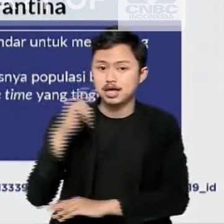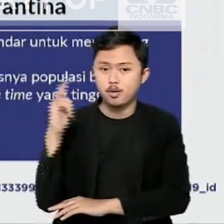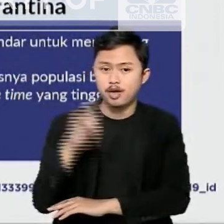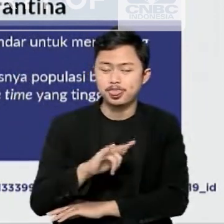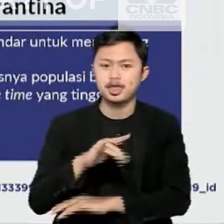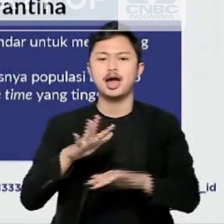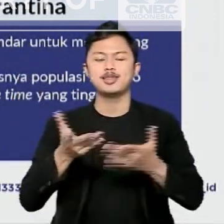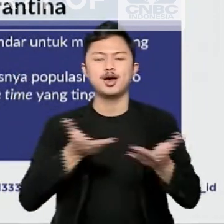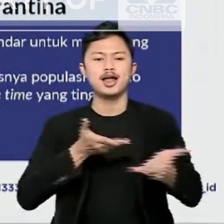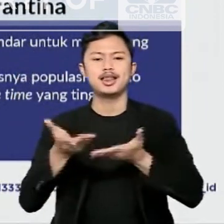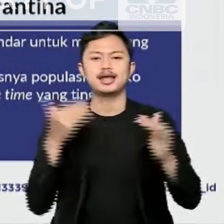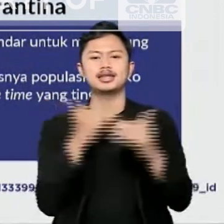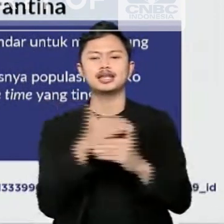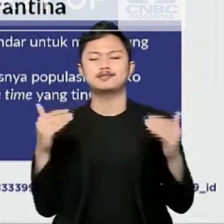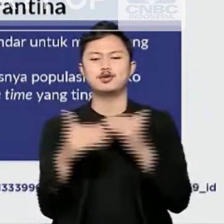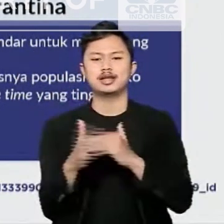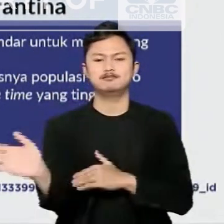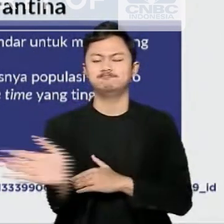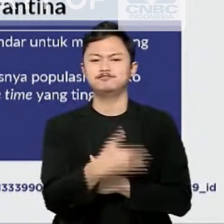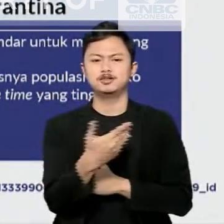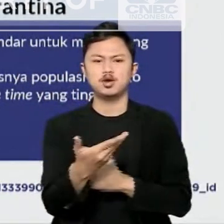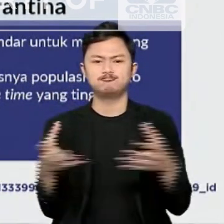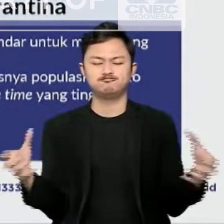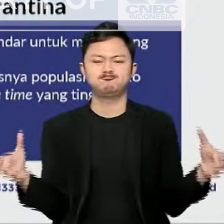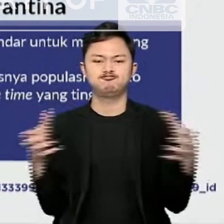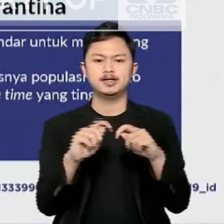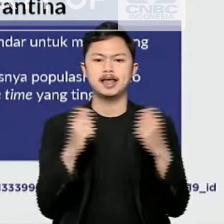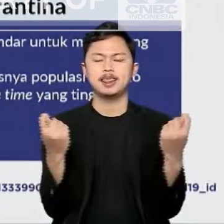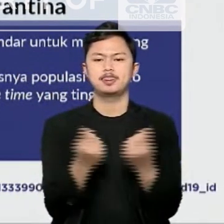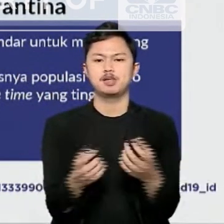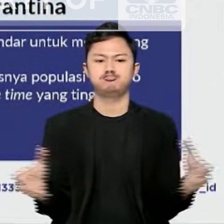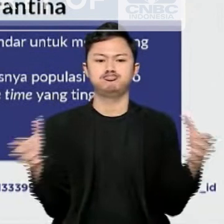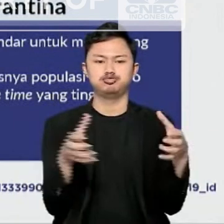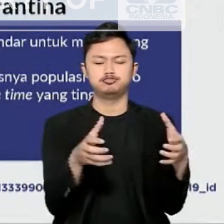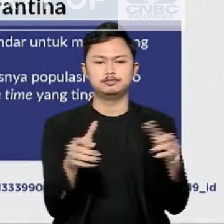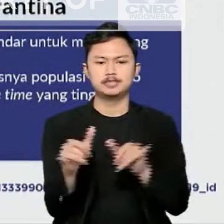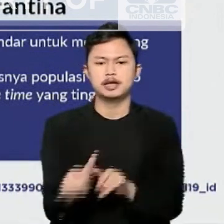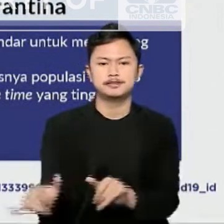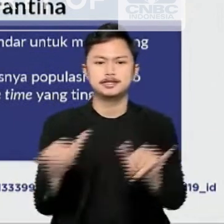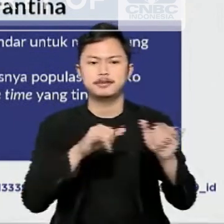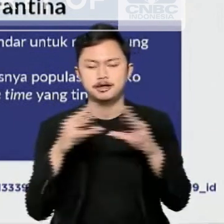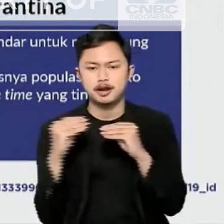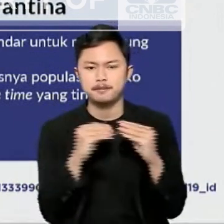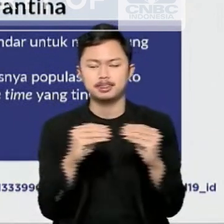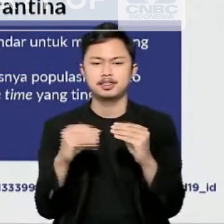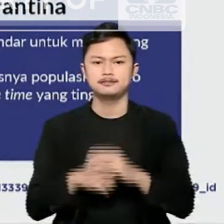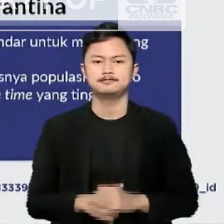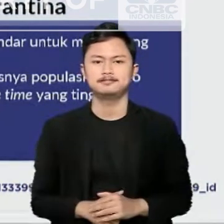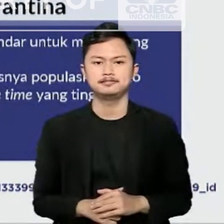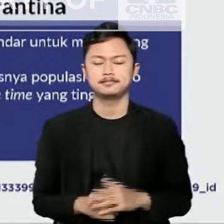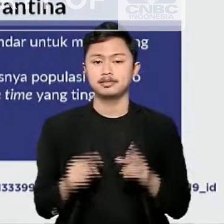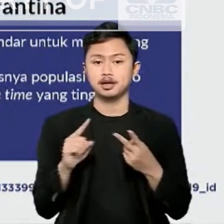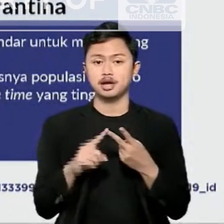penyedia jasa transportasi untuk mobilisasi pelaku perjalanan ke fasilitas karantina. Kedua,